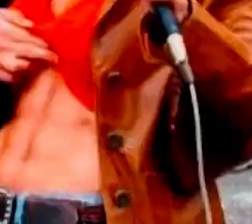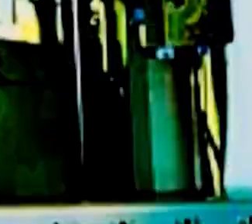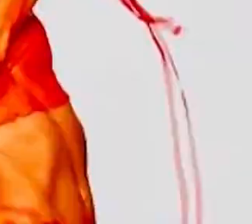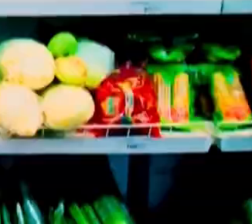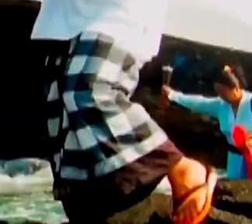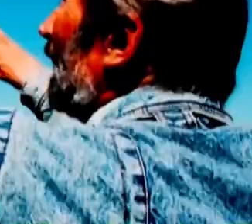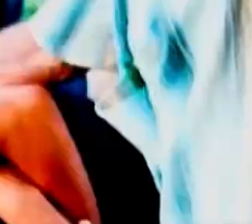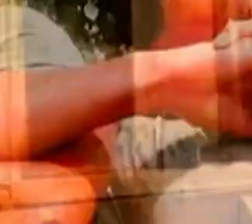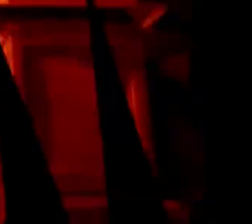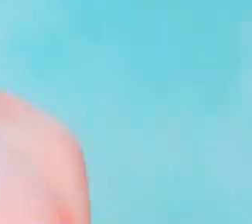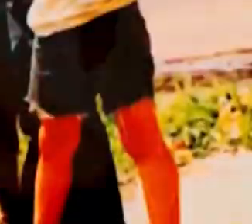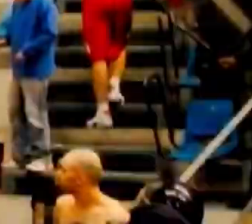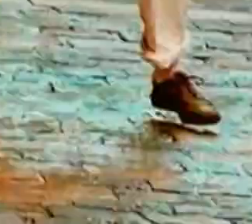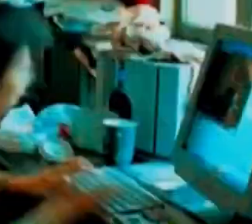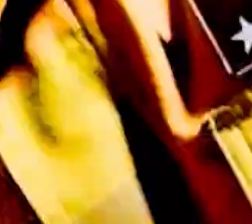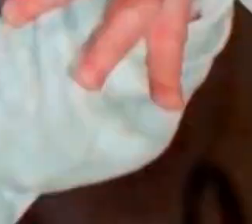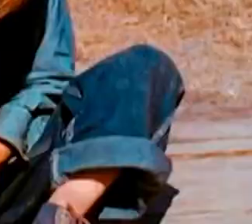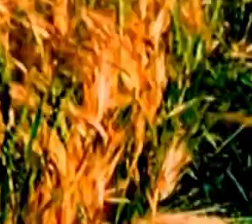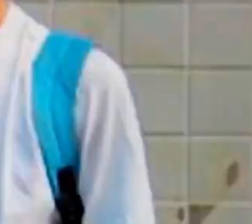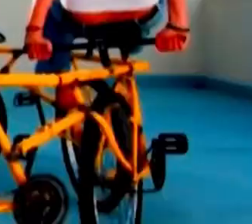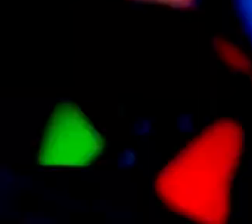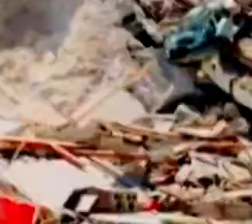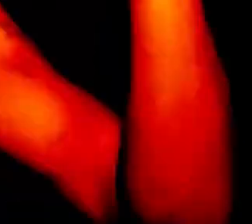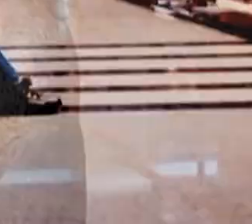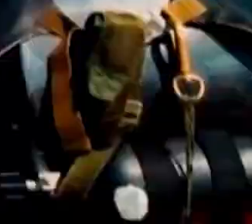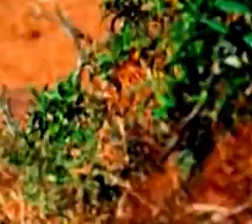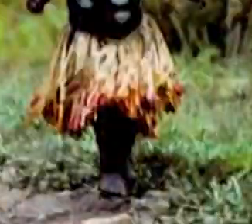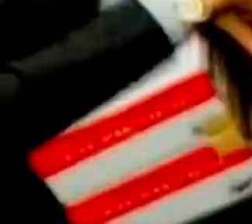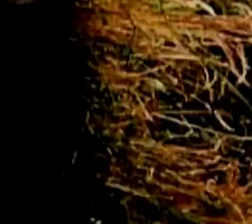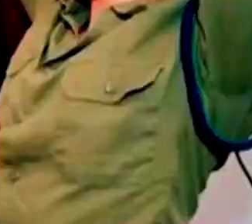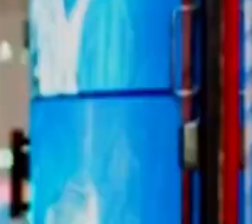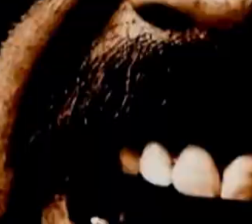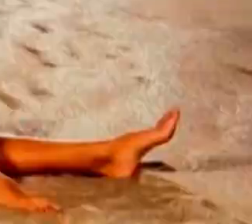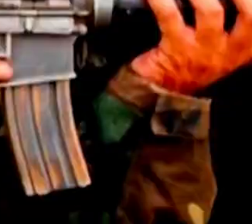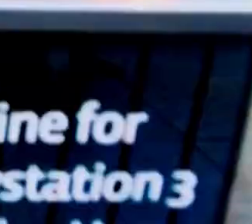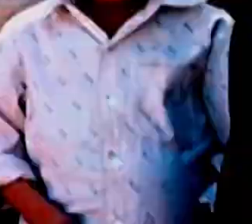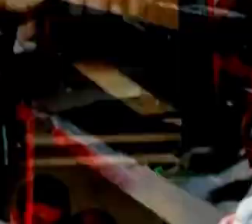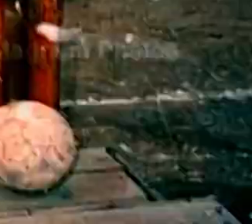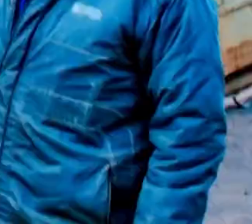sąsiadami. Aparat waszego sąsiada zobaczył nie to, co wasz aparat.